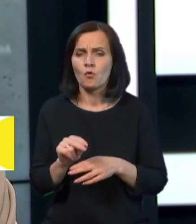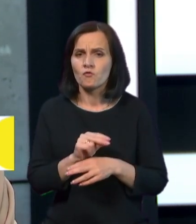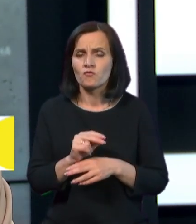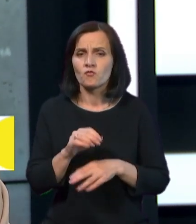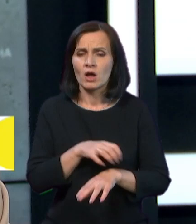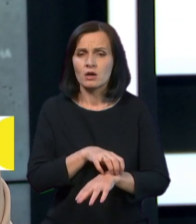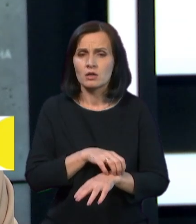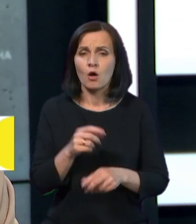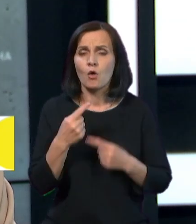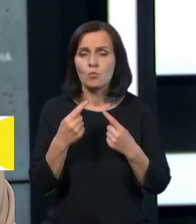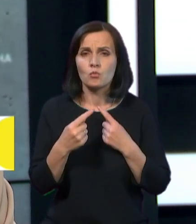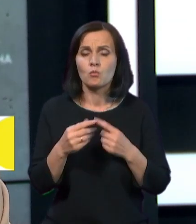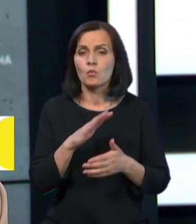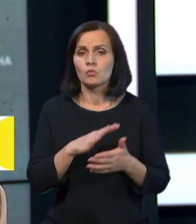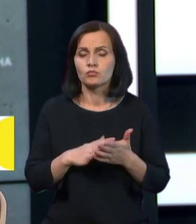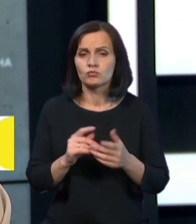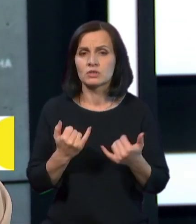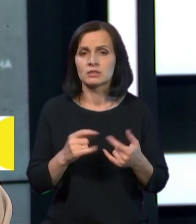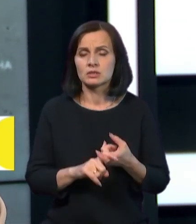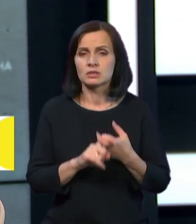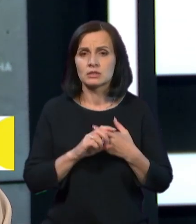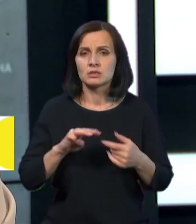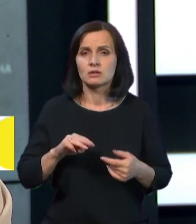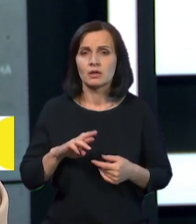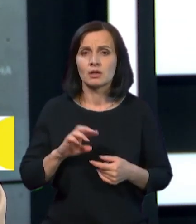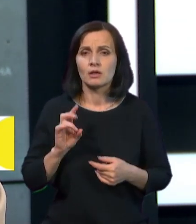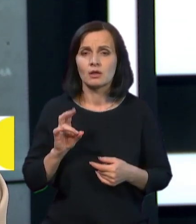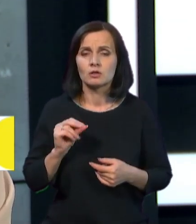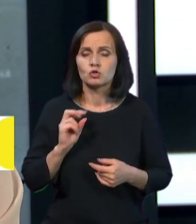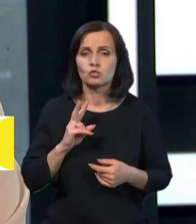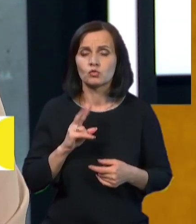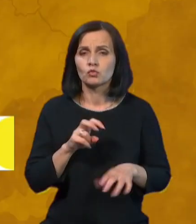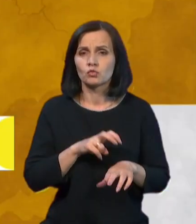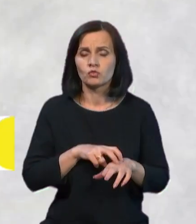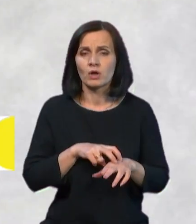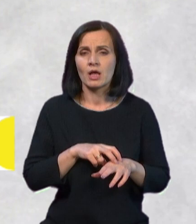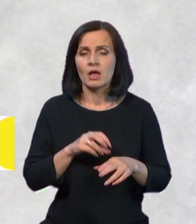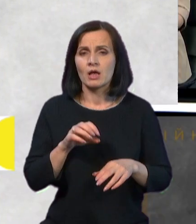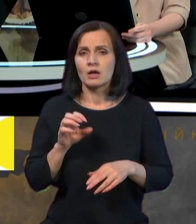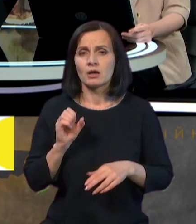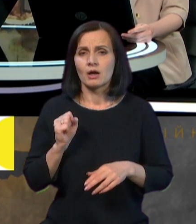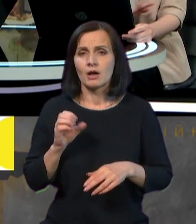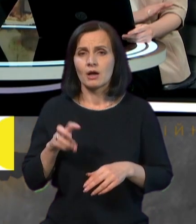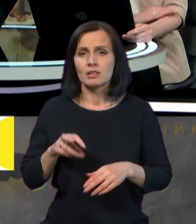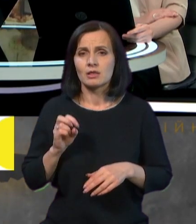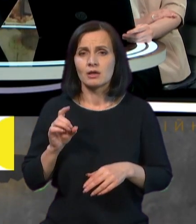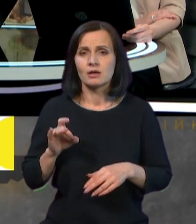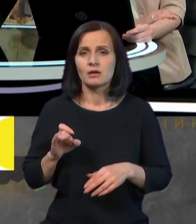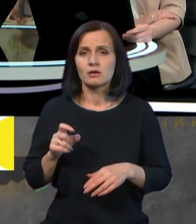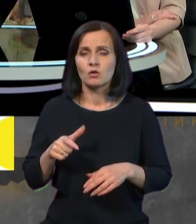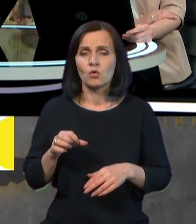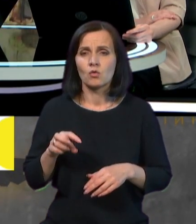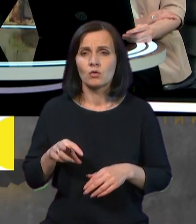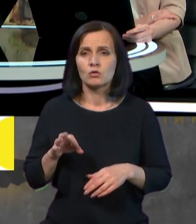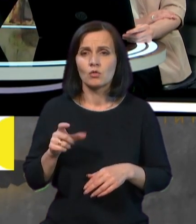алергію, поговоримо далі. З нами на зв'язку Тетяна Янчук, лікарка-алергологиня. Доброго ранку, пані Тетяна. Доброго